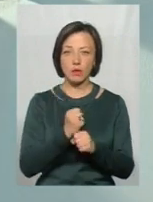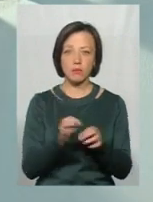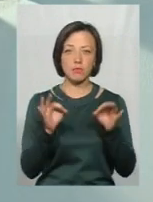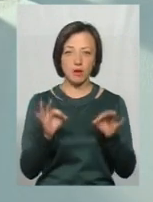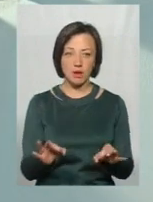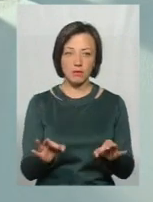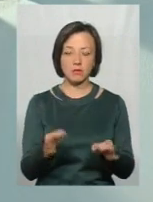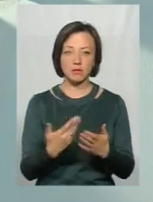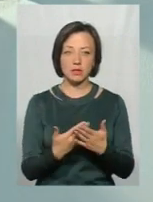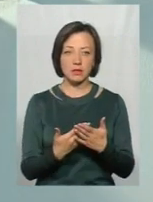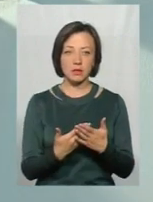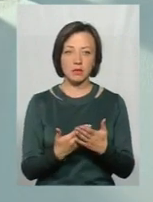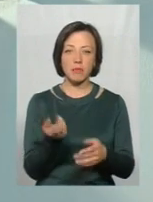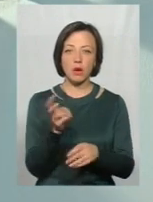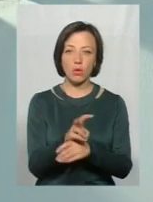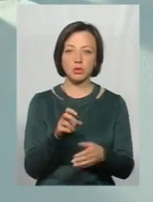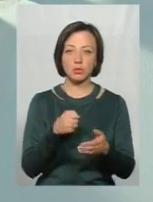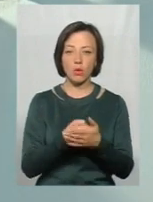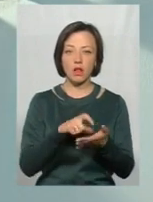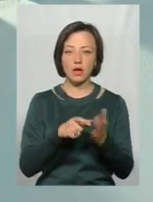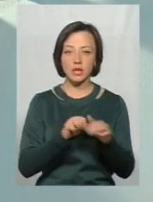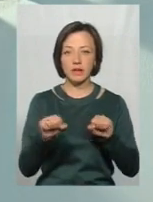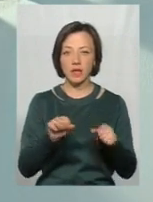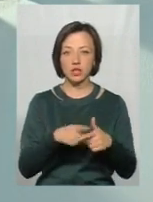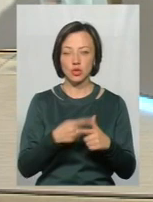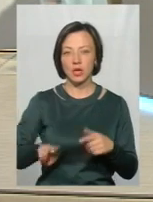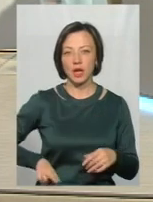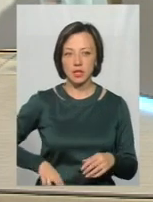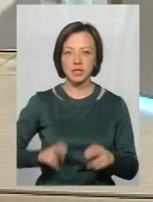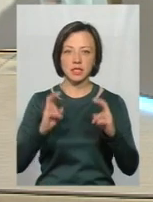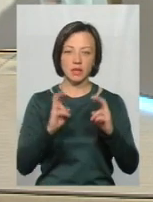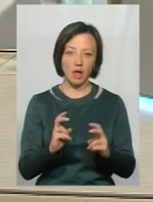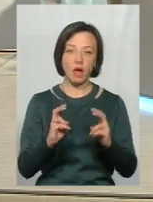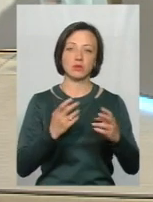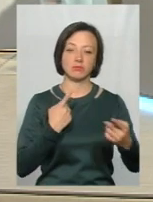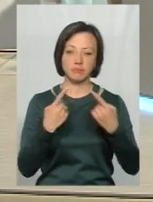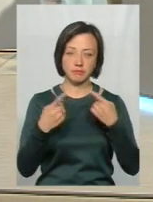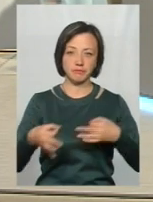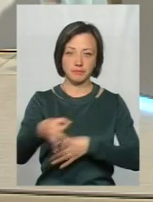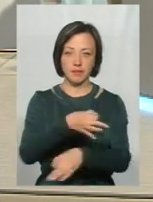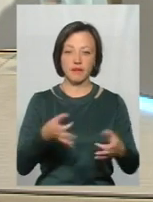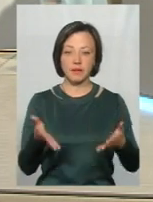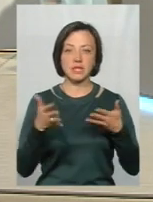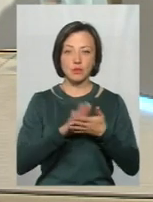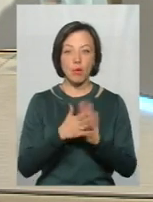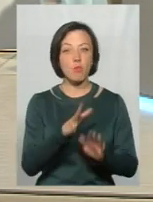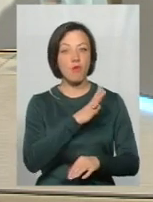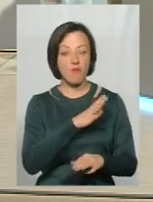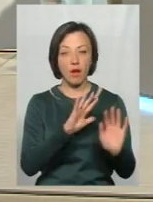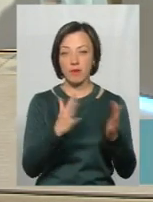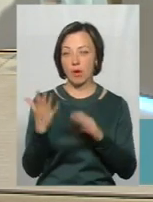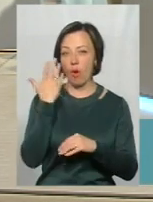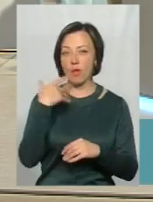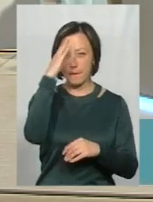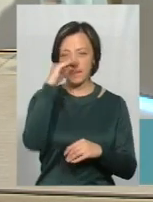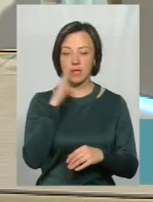Вони проходять, наприклад, чи до класного керівника, чи до директора школи, сідають, ведуть перемовини і виясняють ситуацію. Бувають випадки, коли